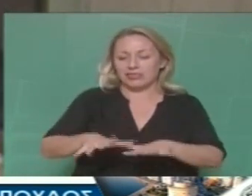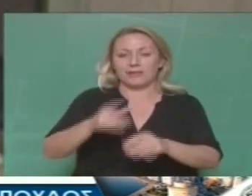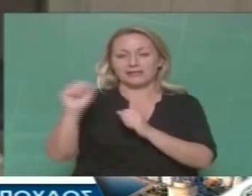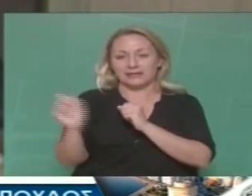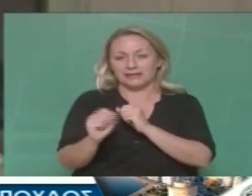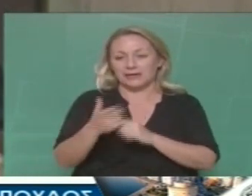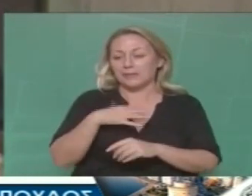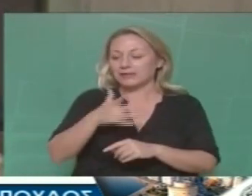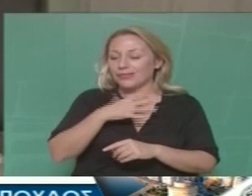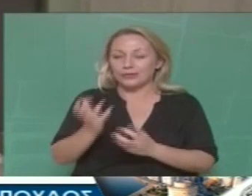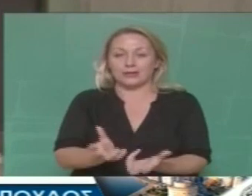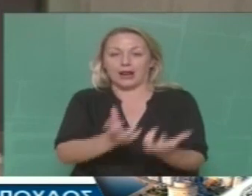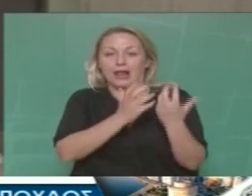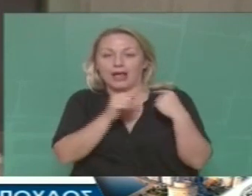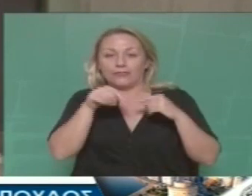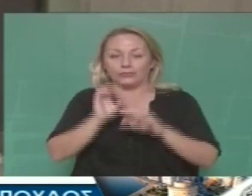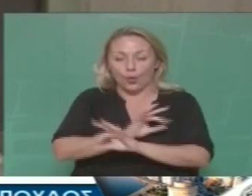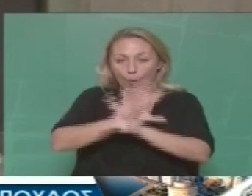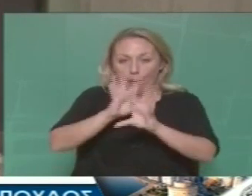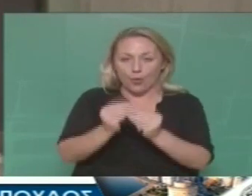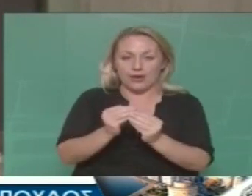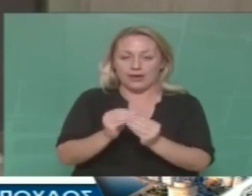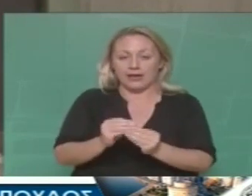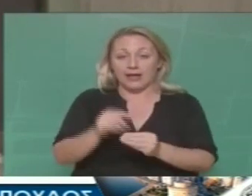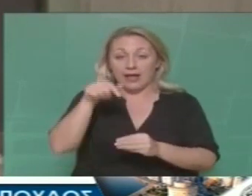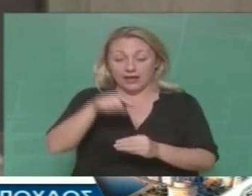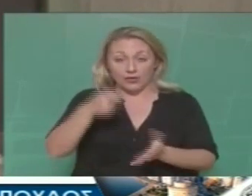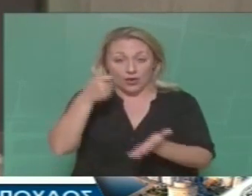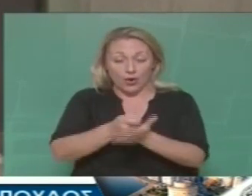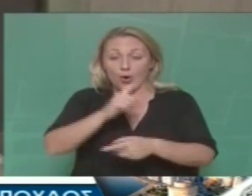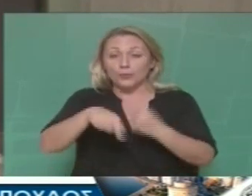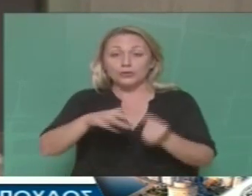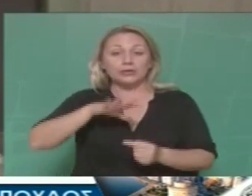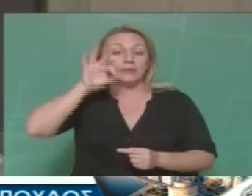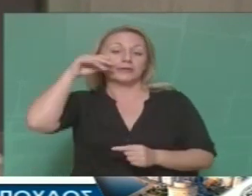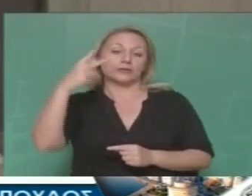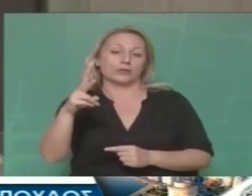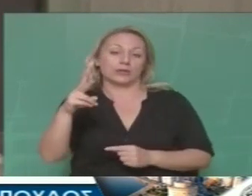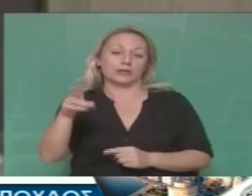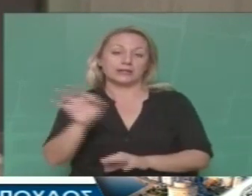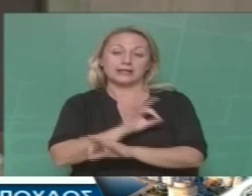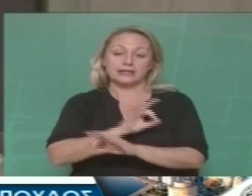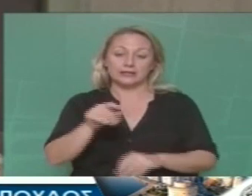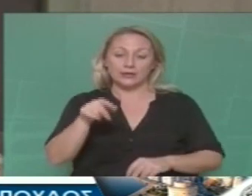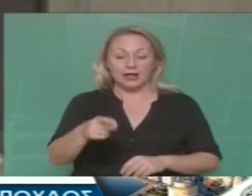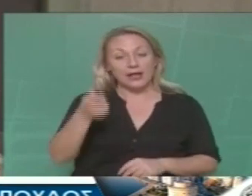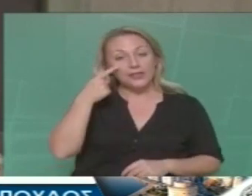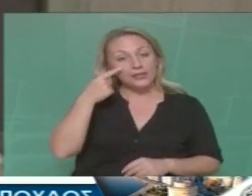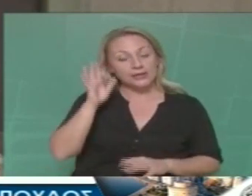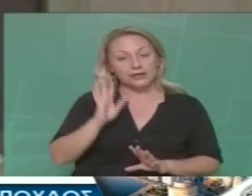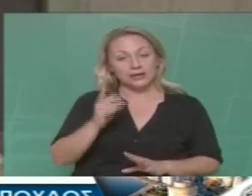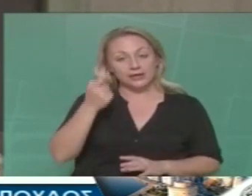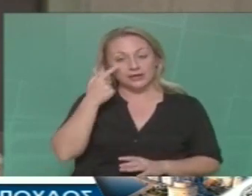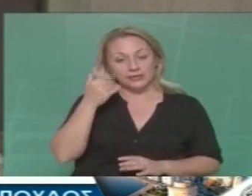καθαριότητα, την ανακύκλωση και και και να τα επιρρύψετε στους δημότητες γιατί αυτό θα γίνει. Δείτε λίγο τι γίνεται